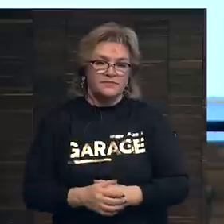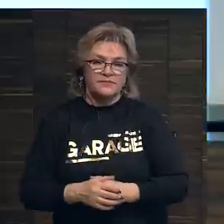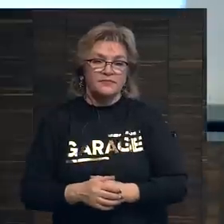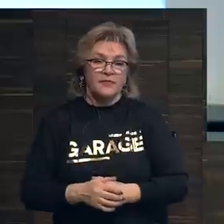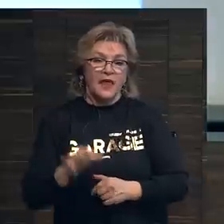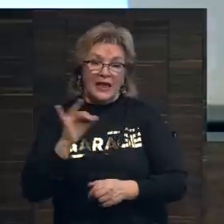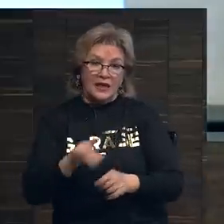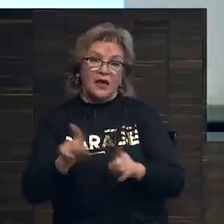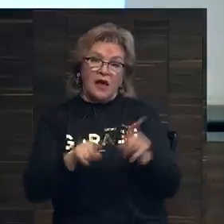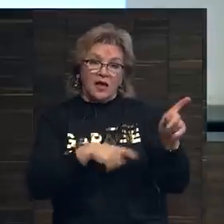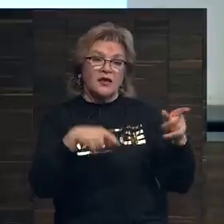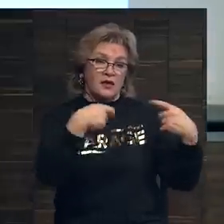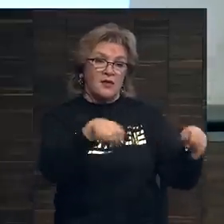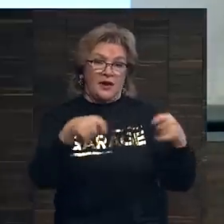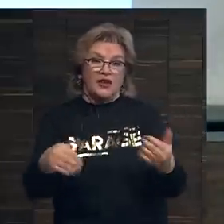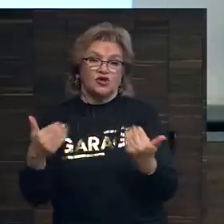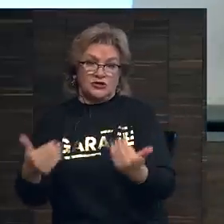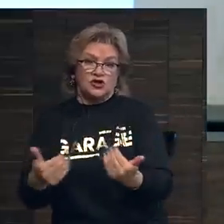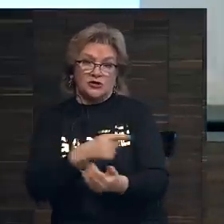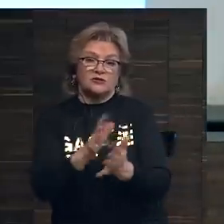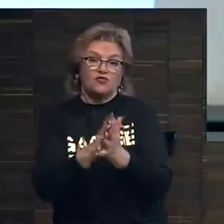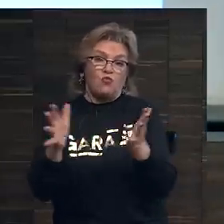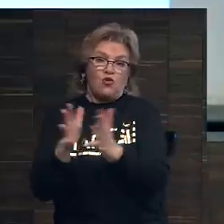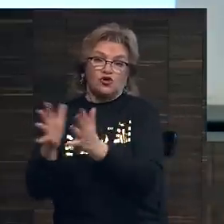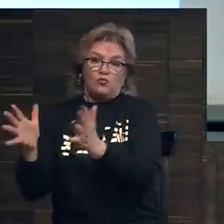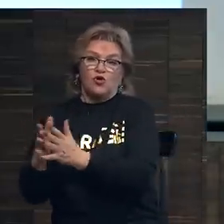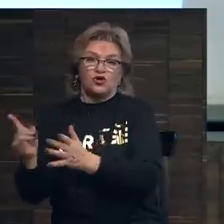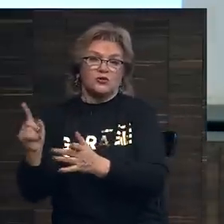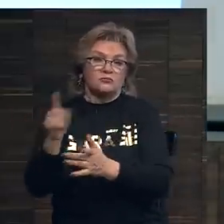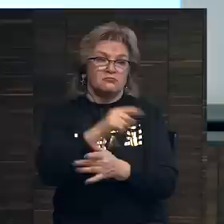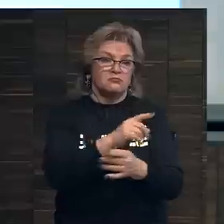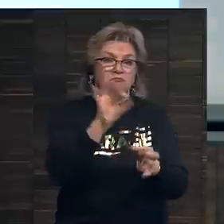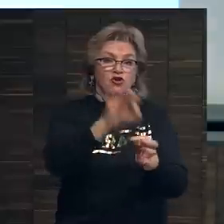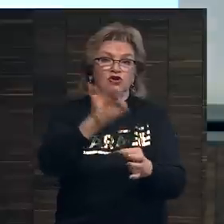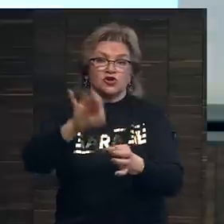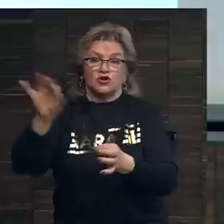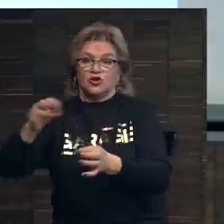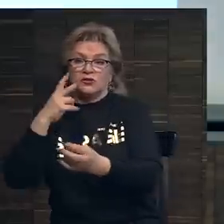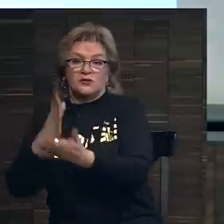И такие продажи сейчас становятся все более частотными